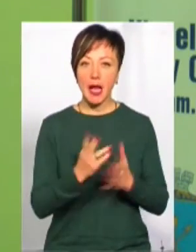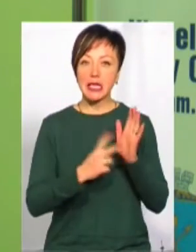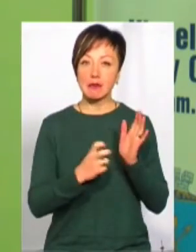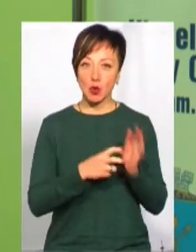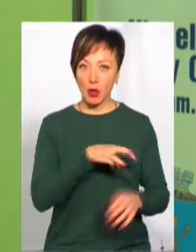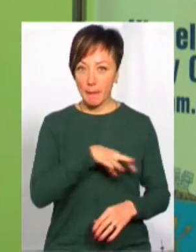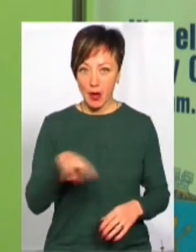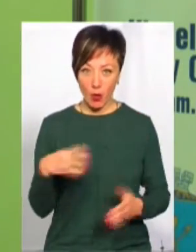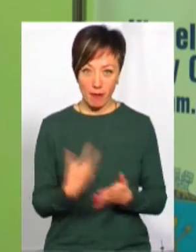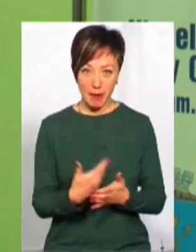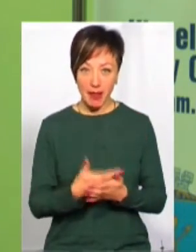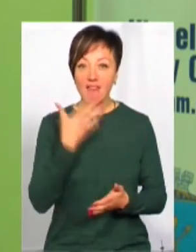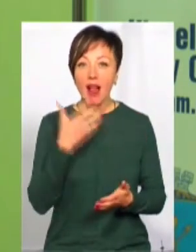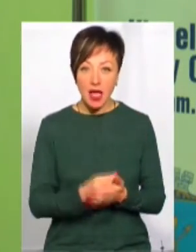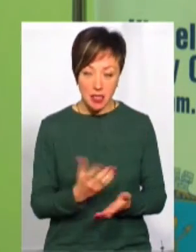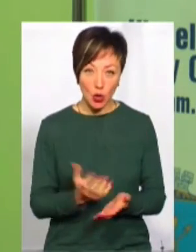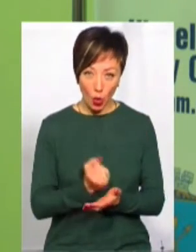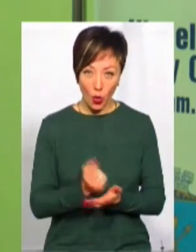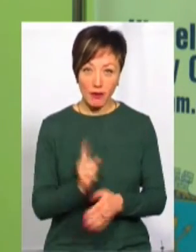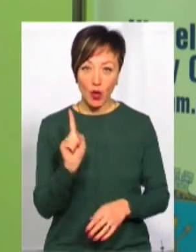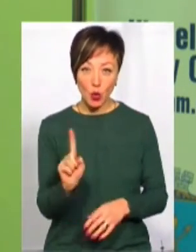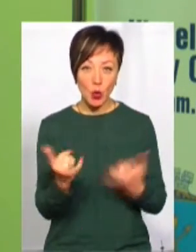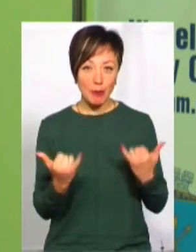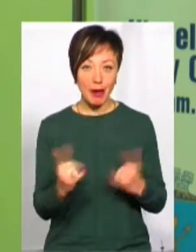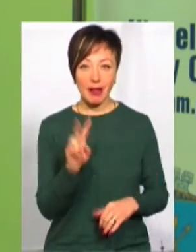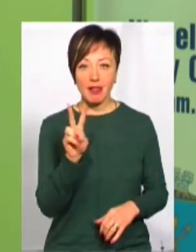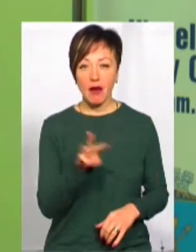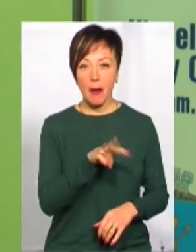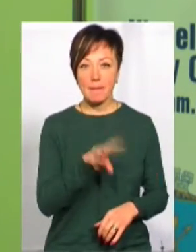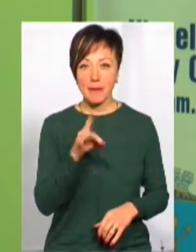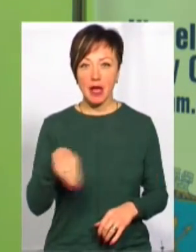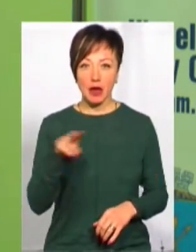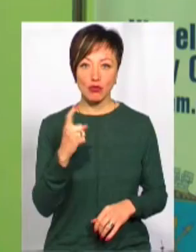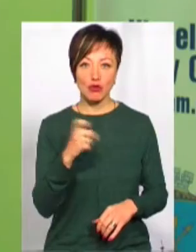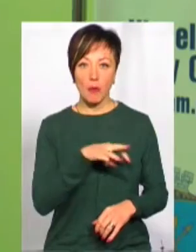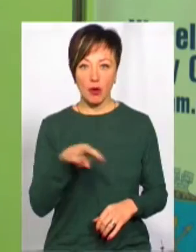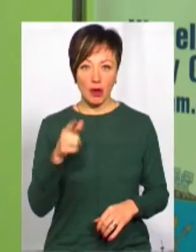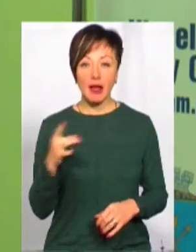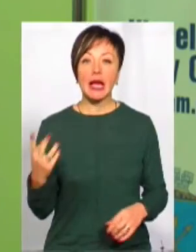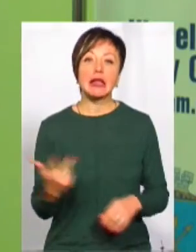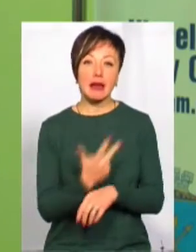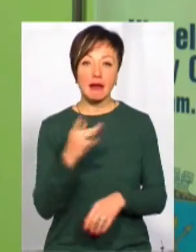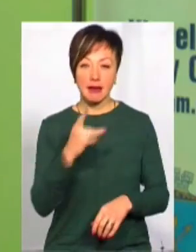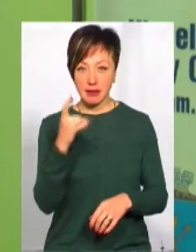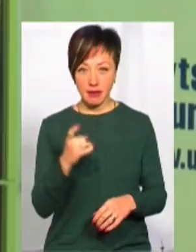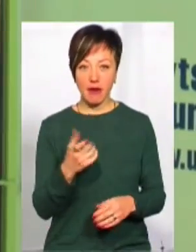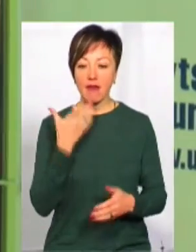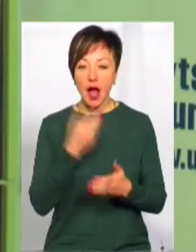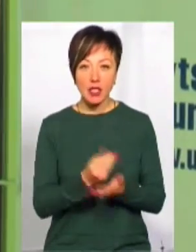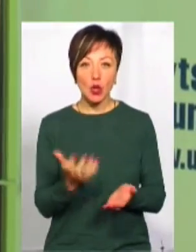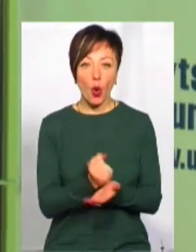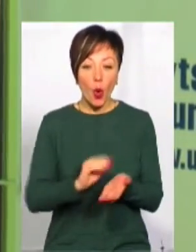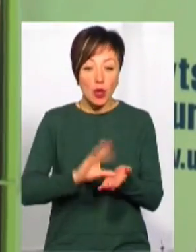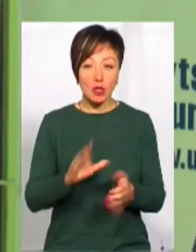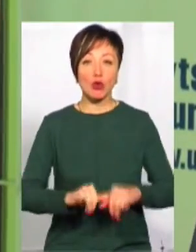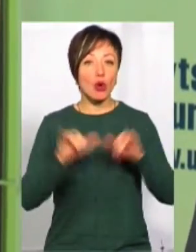мільйонів власних доходів, то тепер це 2 мільярди 100 мільйонів гривень. Тобто в три рази власні доходи зростають. Але,